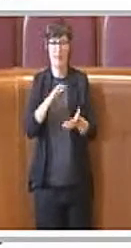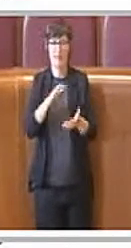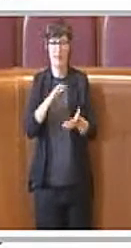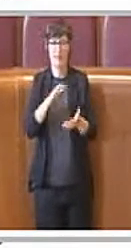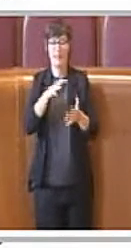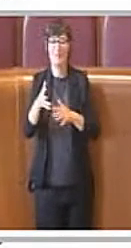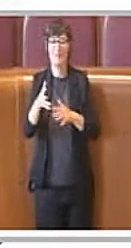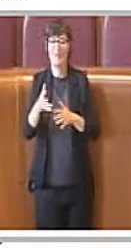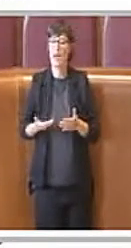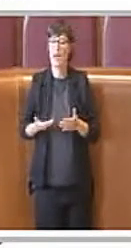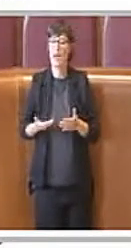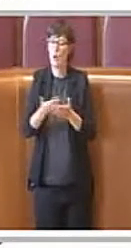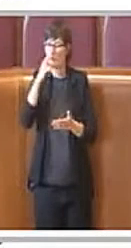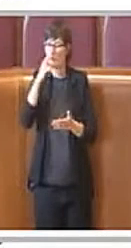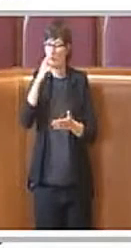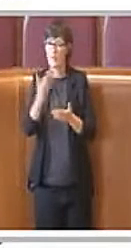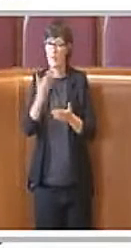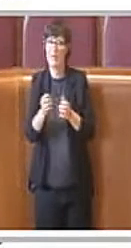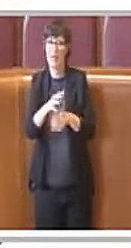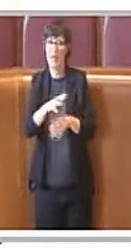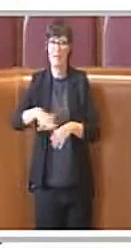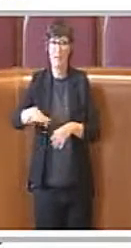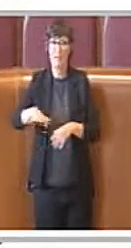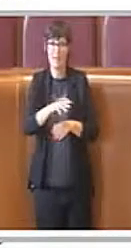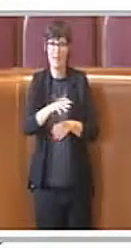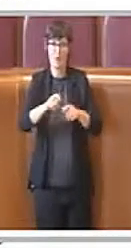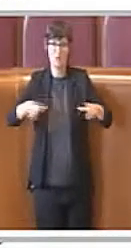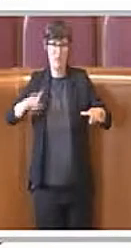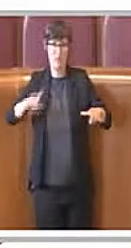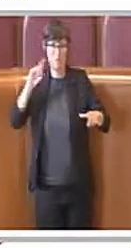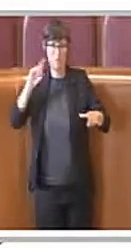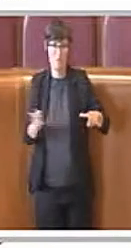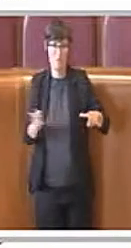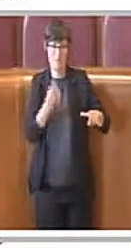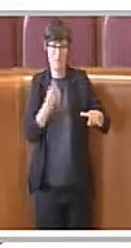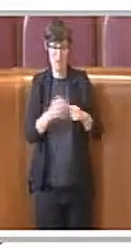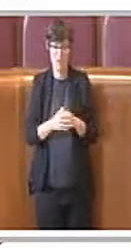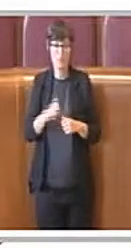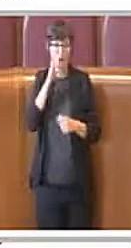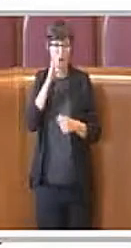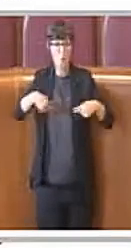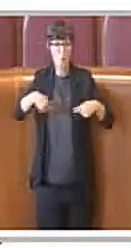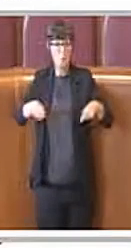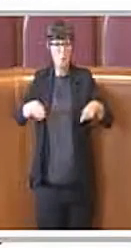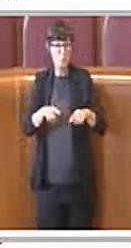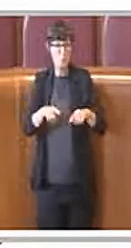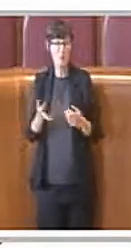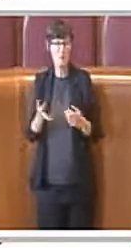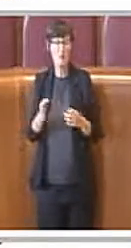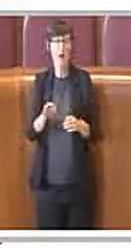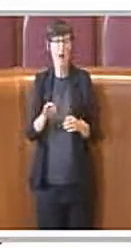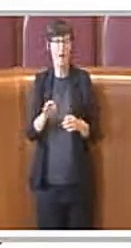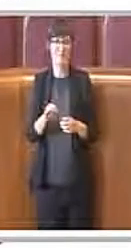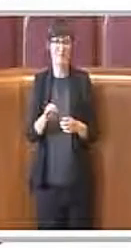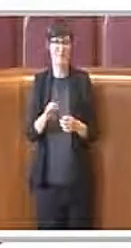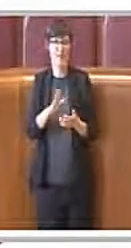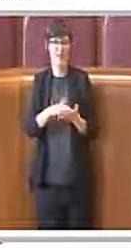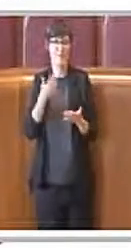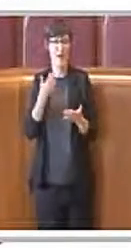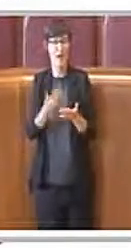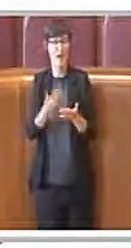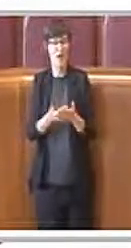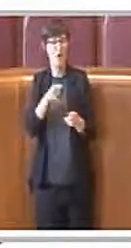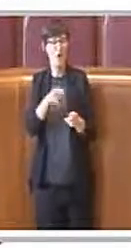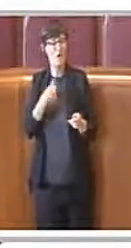favore del territorio cittadino. In quest'ottica le consulte rappresentano un valido